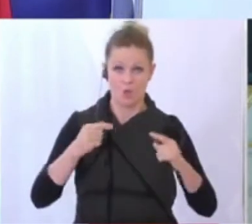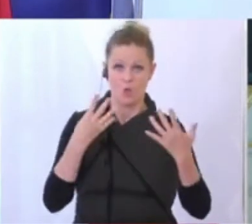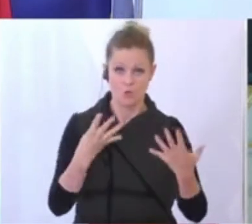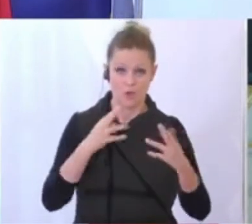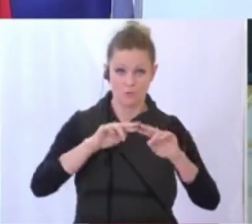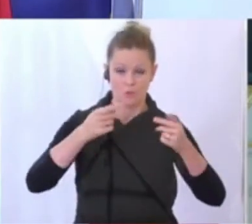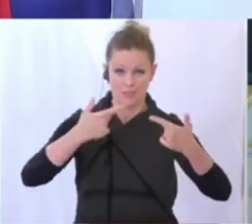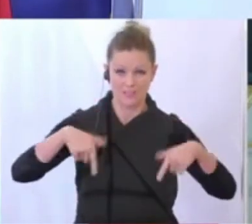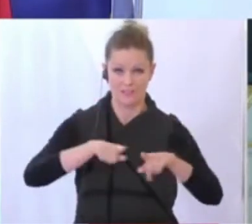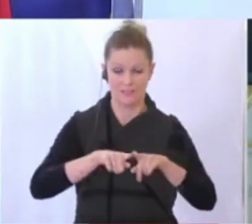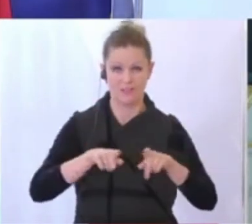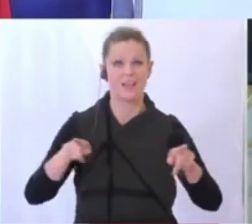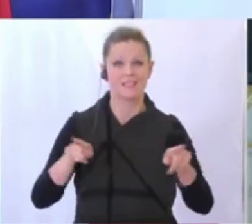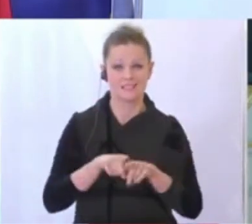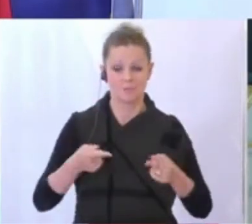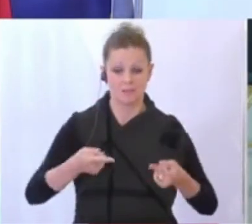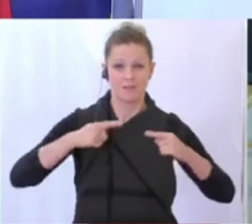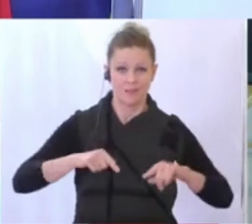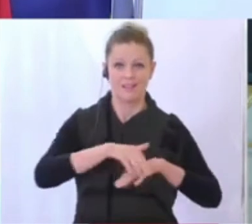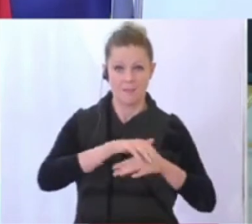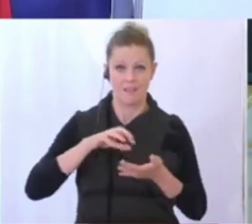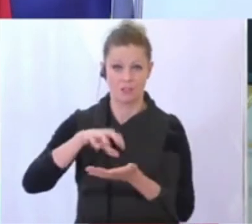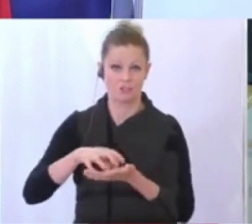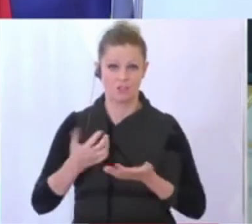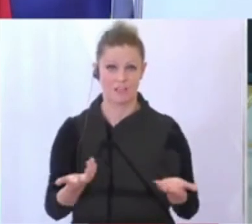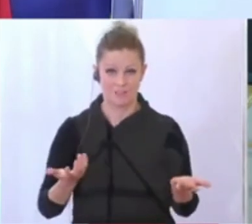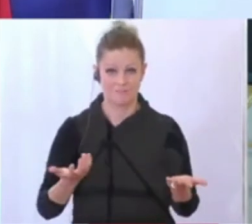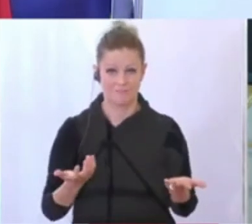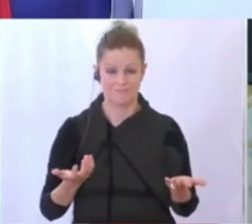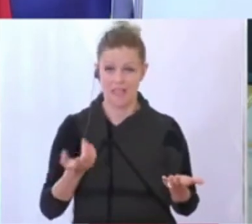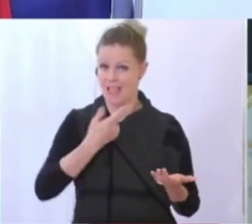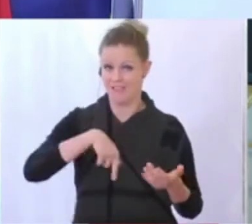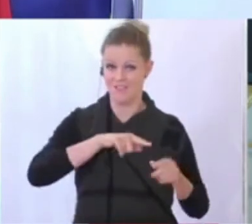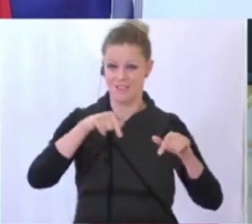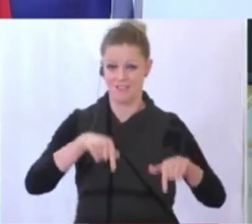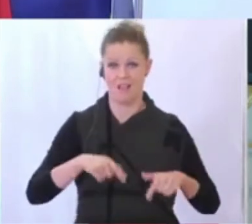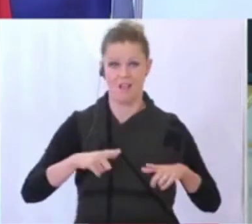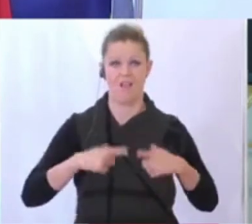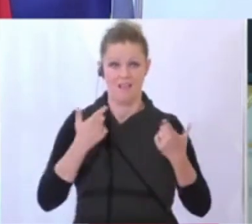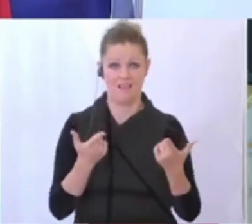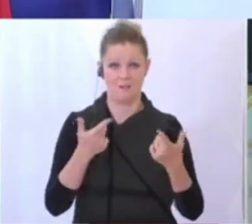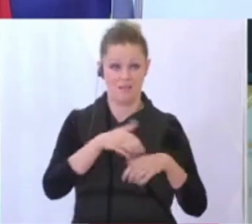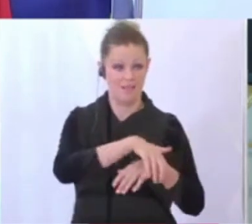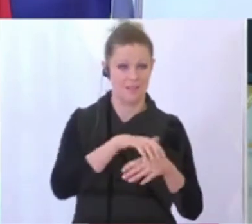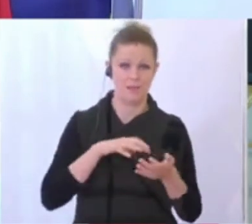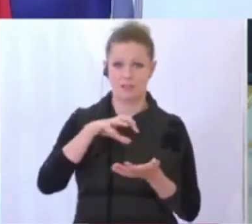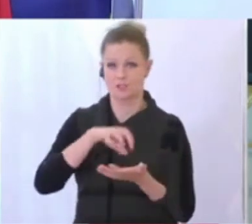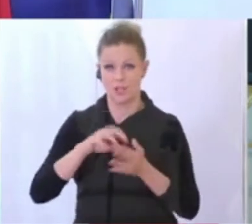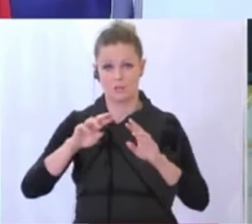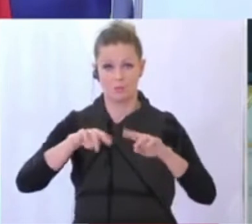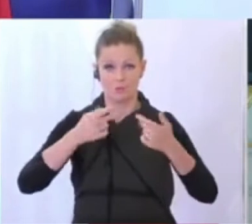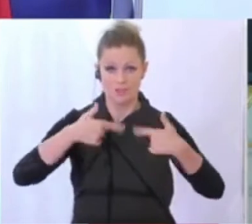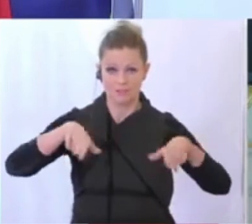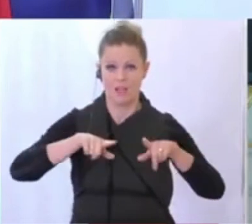selbiges gilt auch für die Gemeinden und Städte. Wir leben als Gemeinden und Städte, als